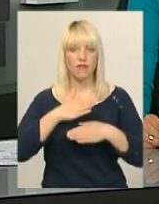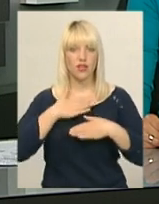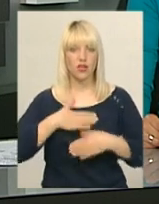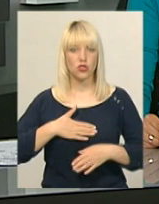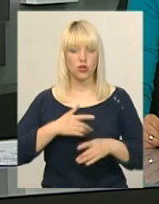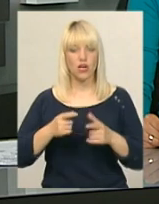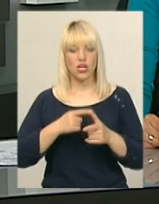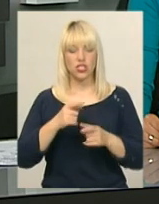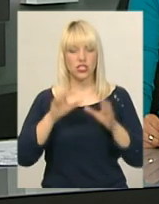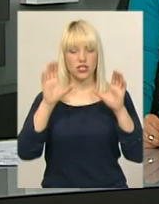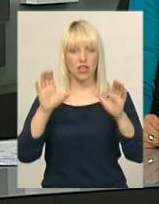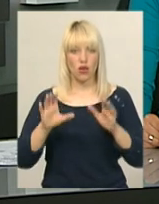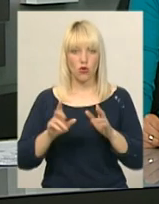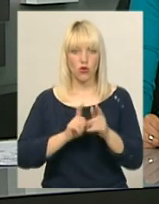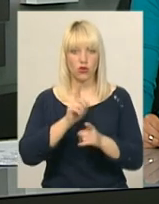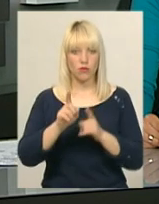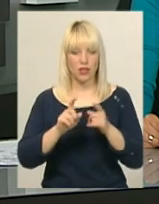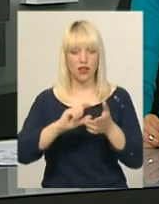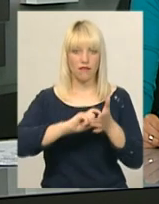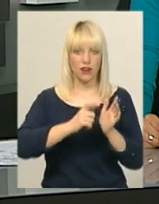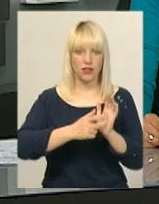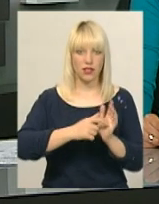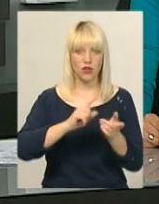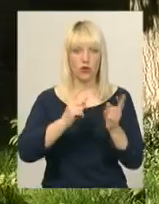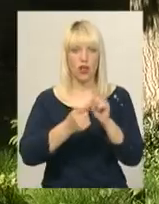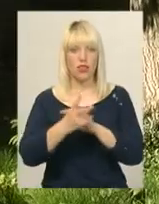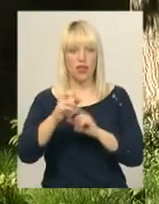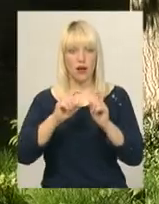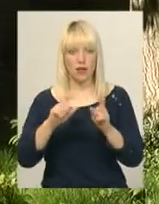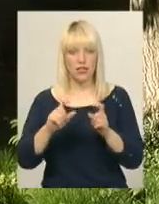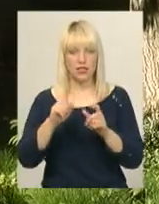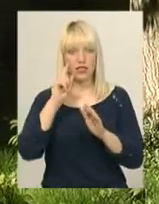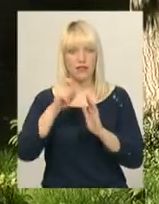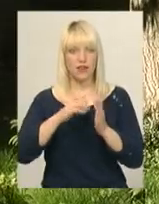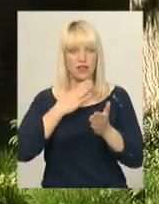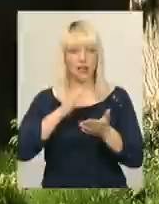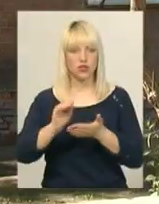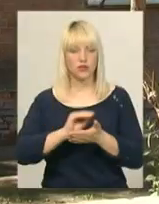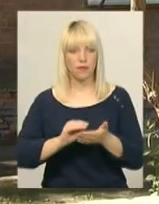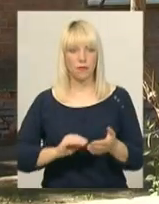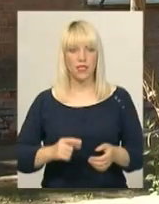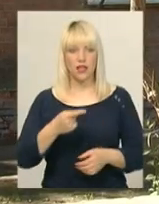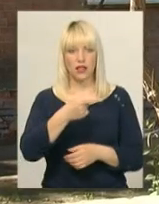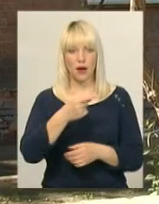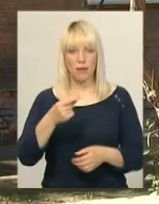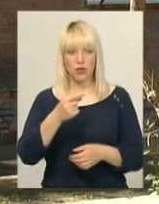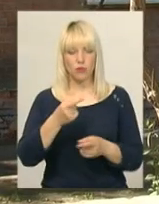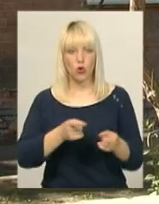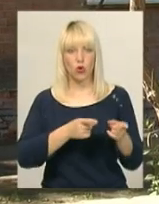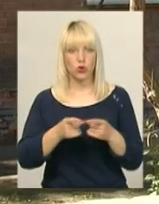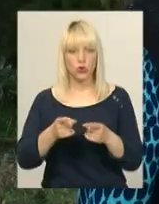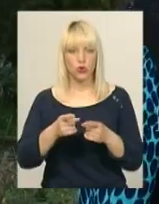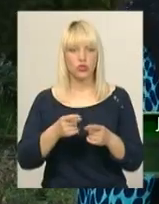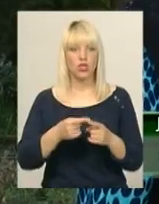реконструкція квартири під магазин, з'ясовувала Світлана Поробок. На першому поверсі цієї троповерхівки готують до відкриття кондитерський